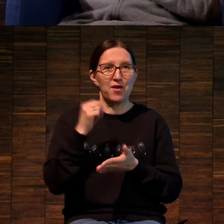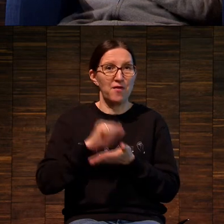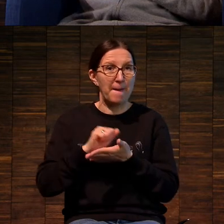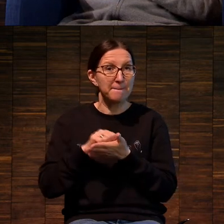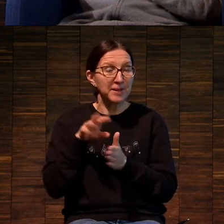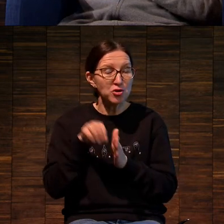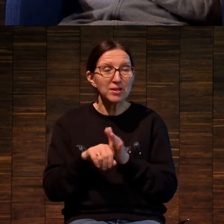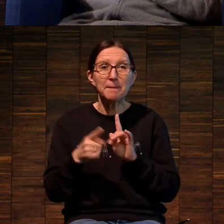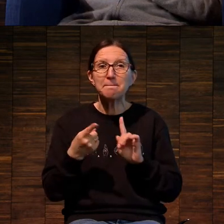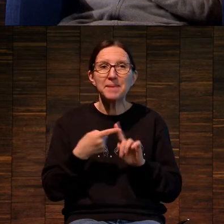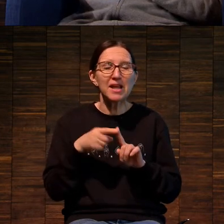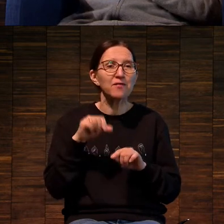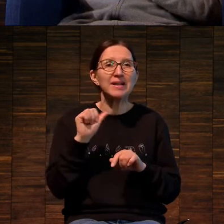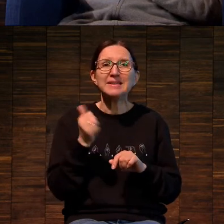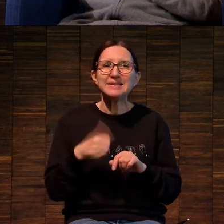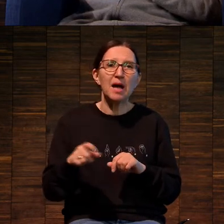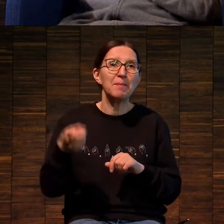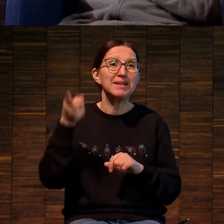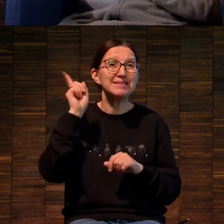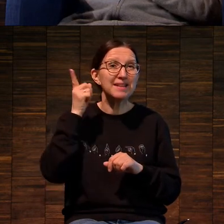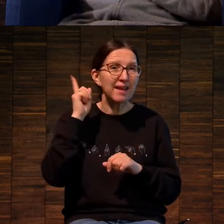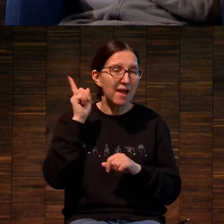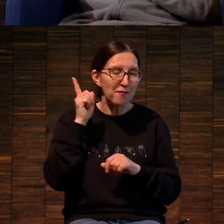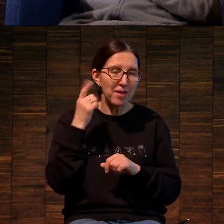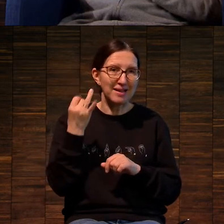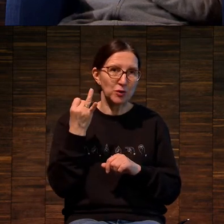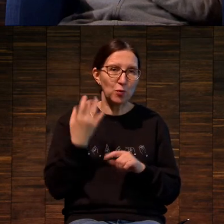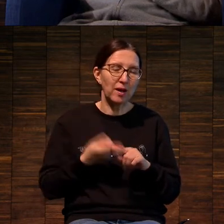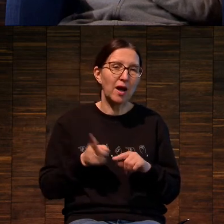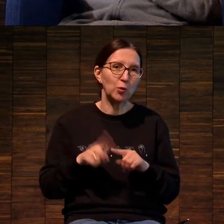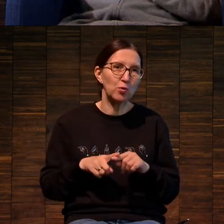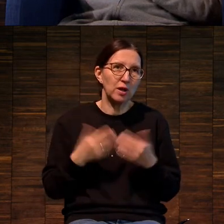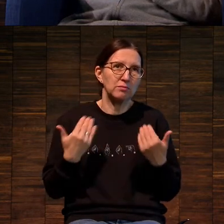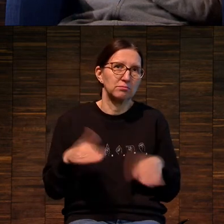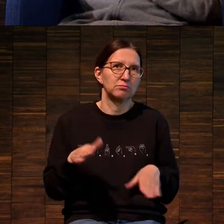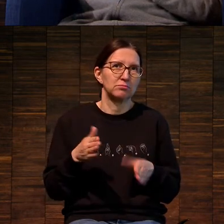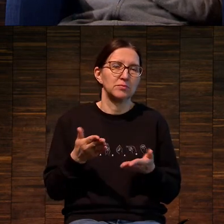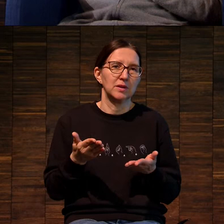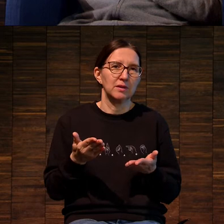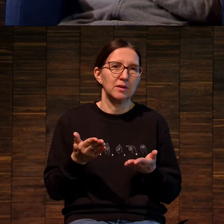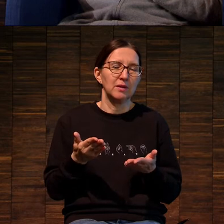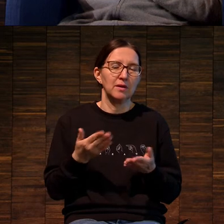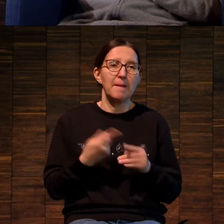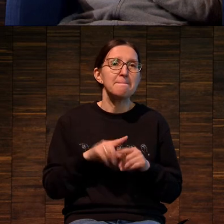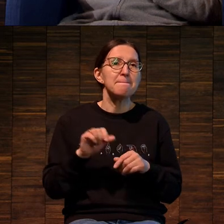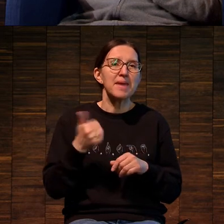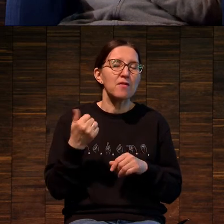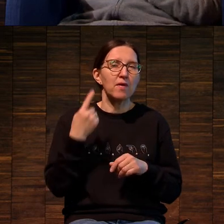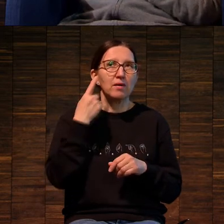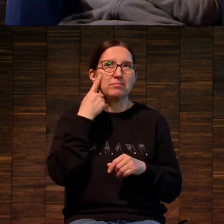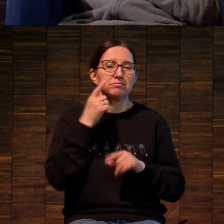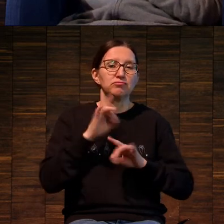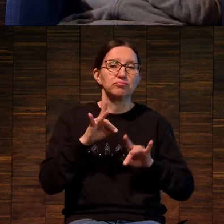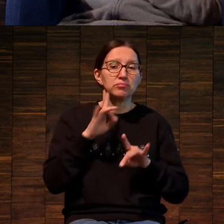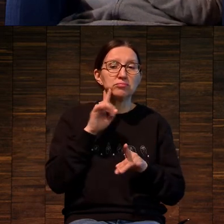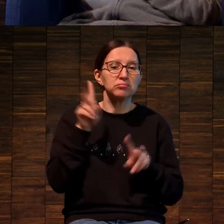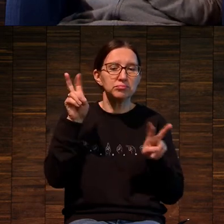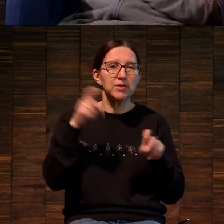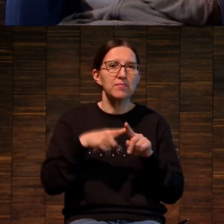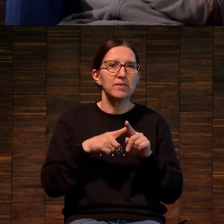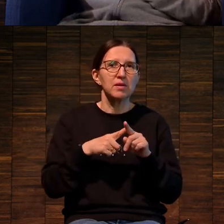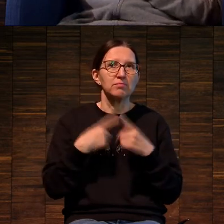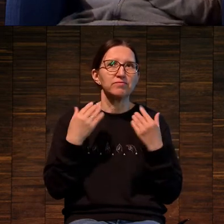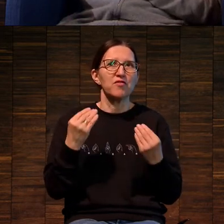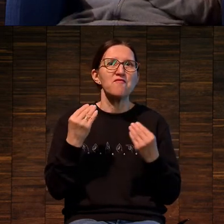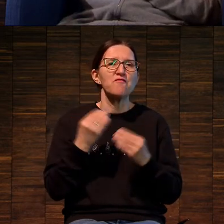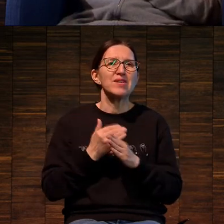первая, самая древняя история, которая вышла, которая была артикулирована, это высокая печать.